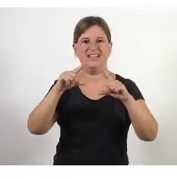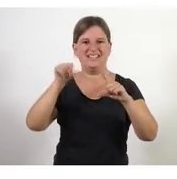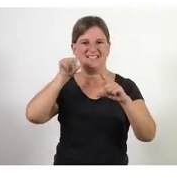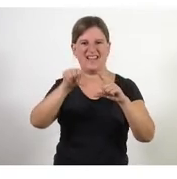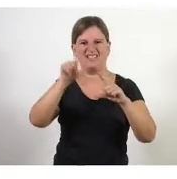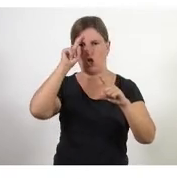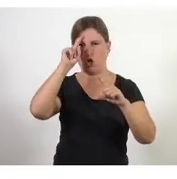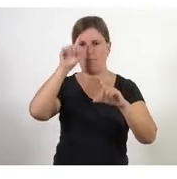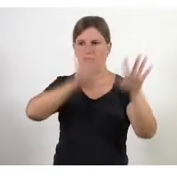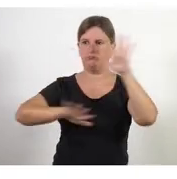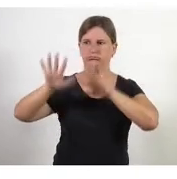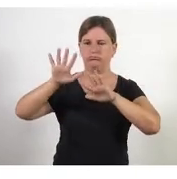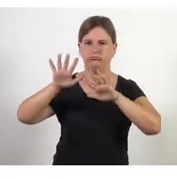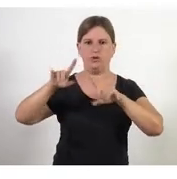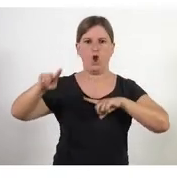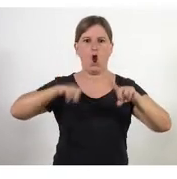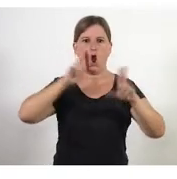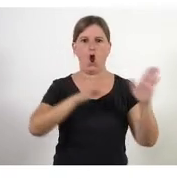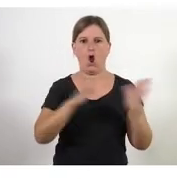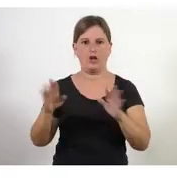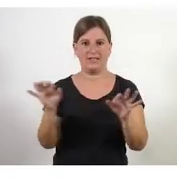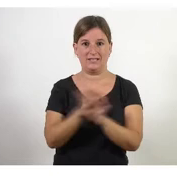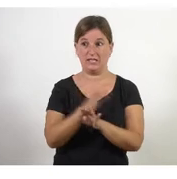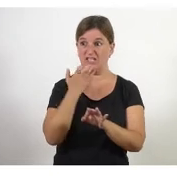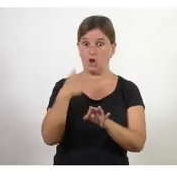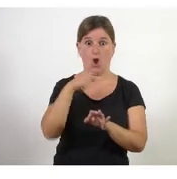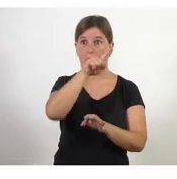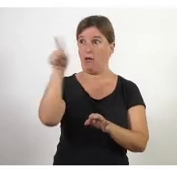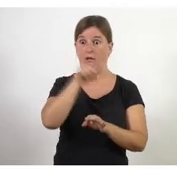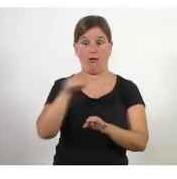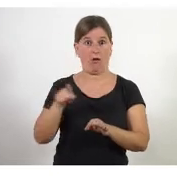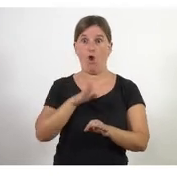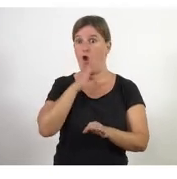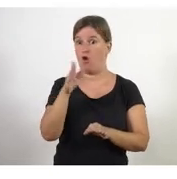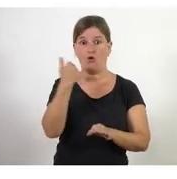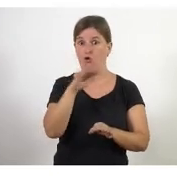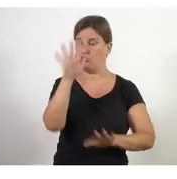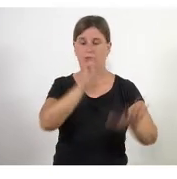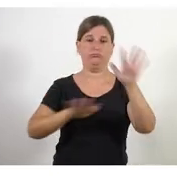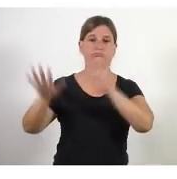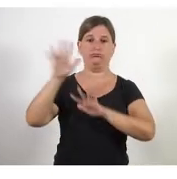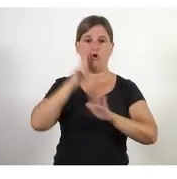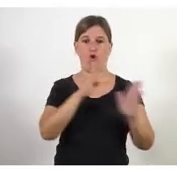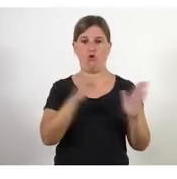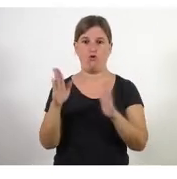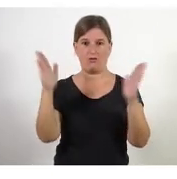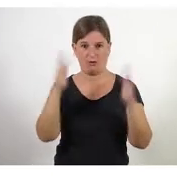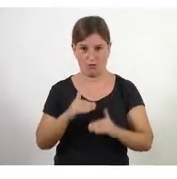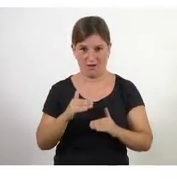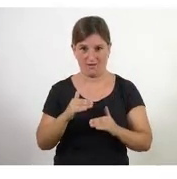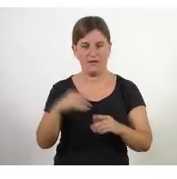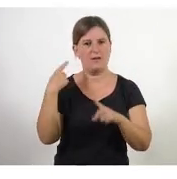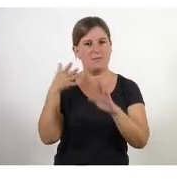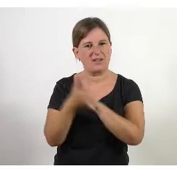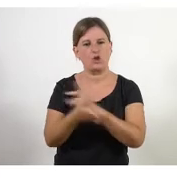desordre el desordre quan tu no saps on ets estàs en un desordre en una situació on el primer que has de fer és